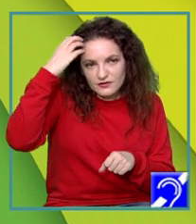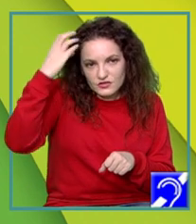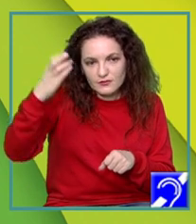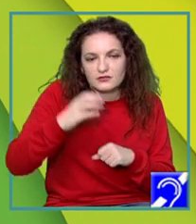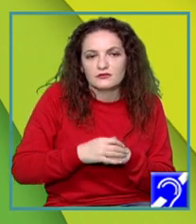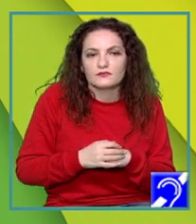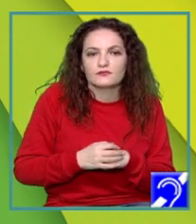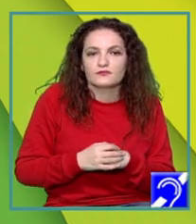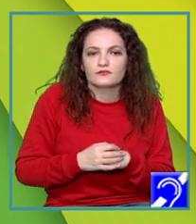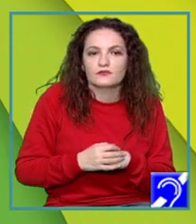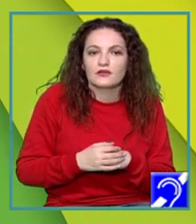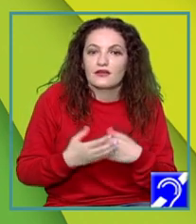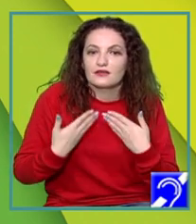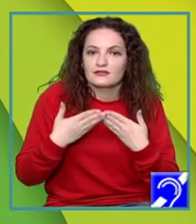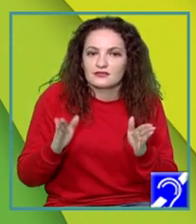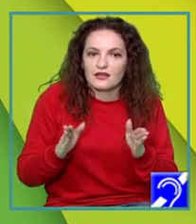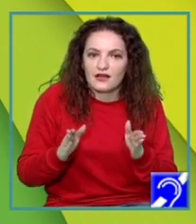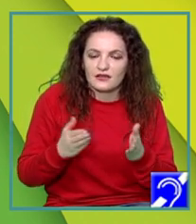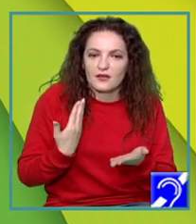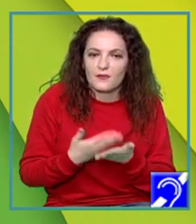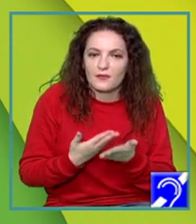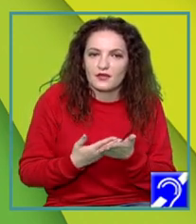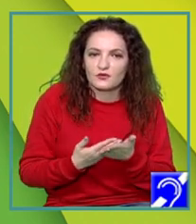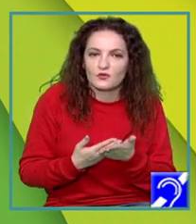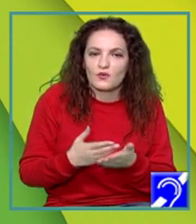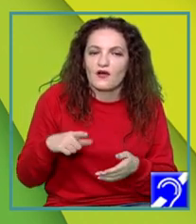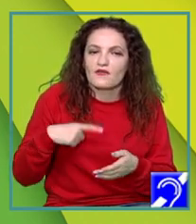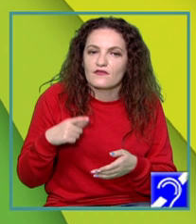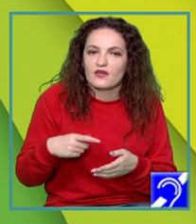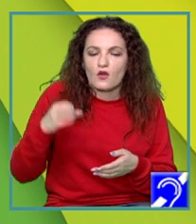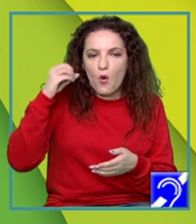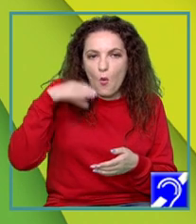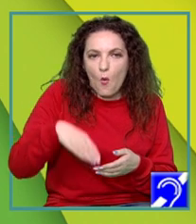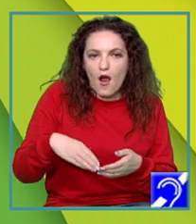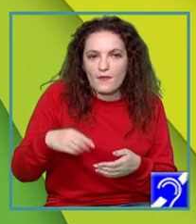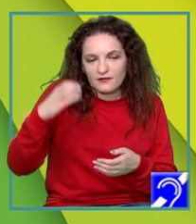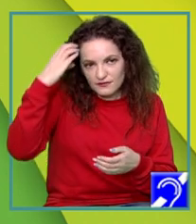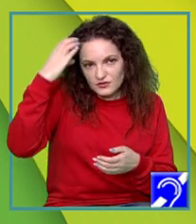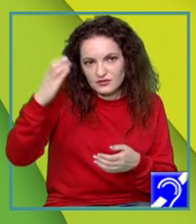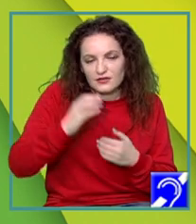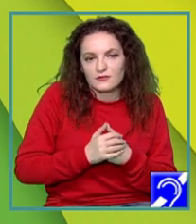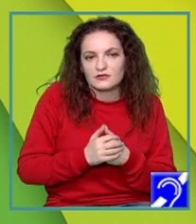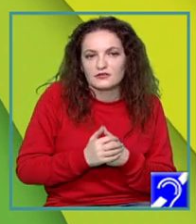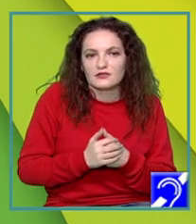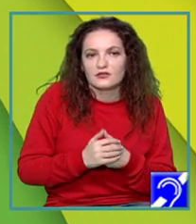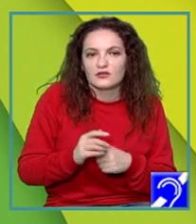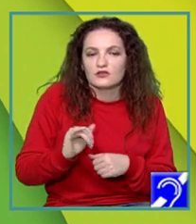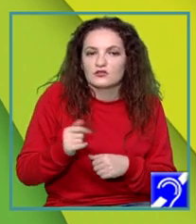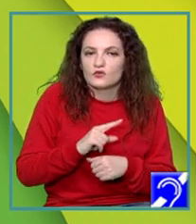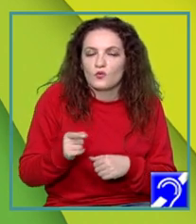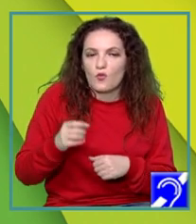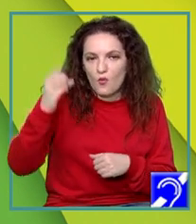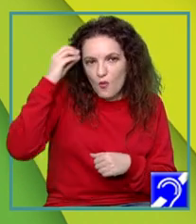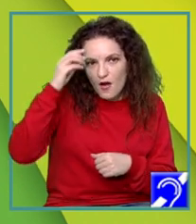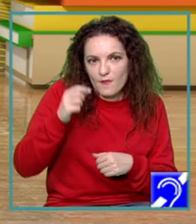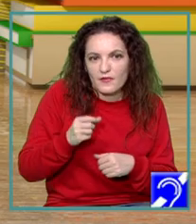am să vă dau startul pentru a fi cu adevărat oameni remarcabili și nu oameni obișnuiți.